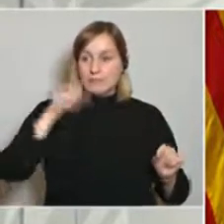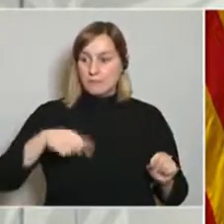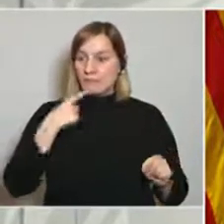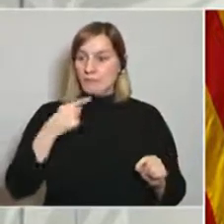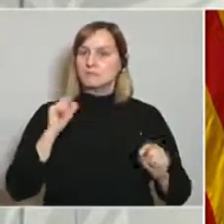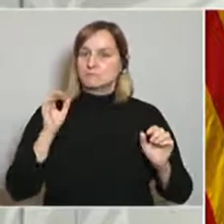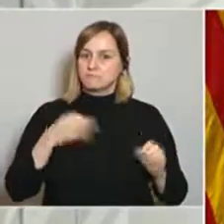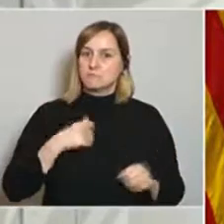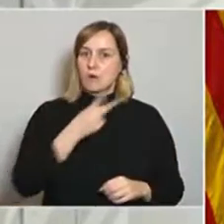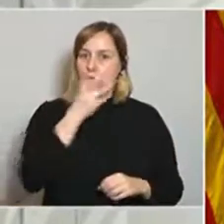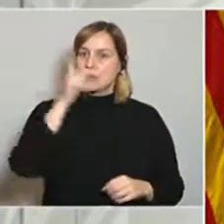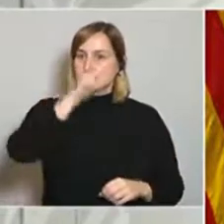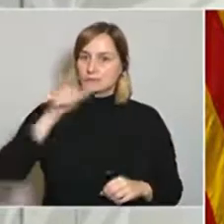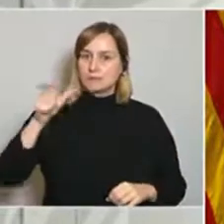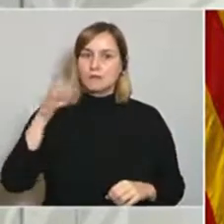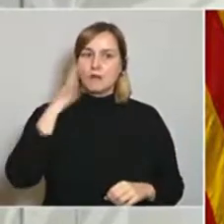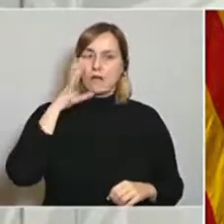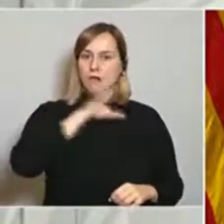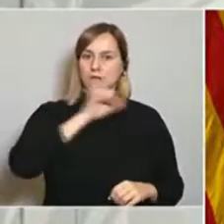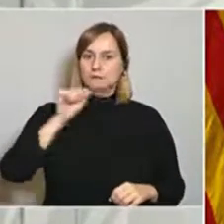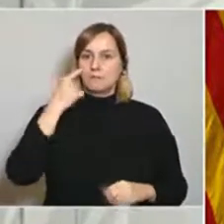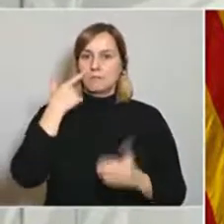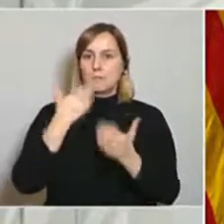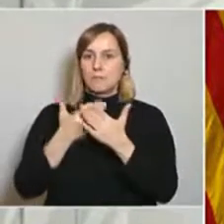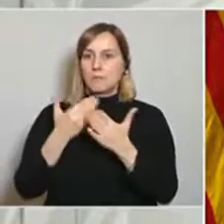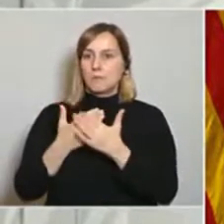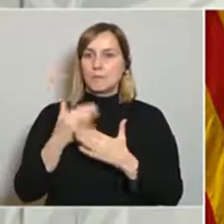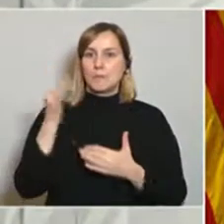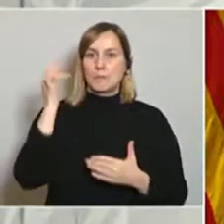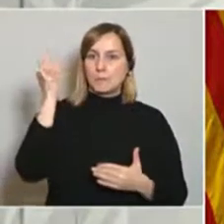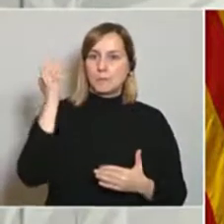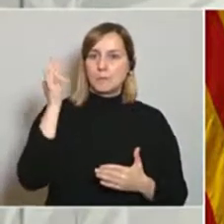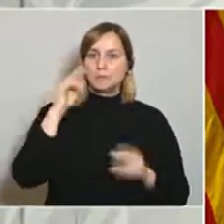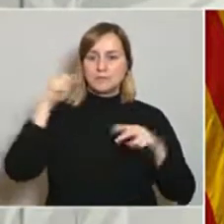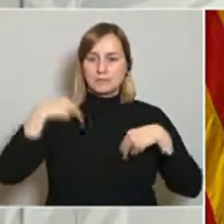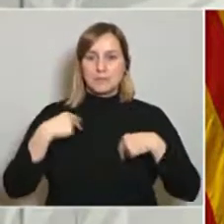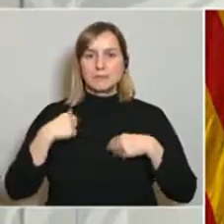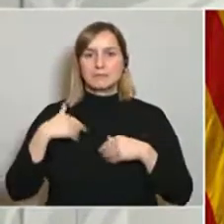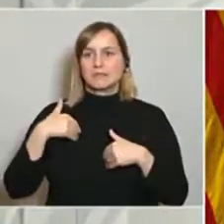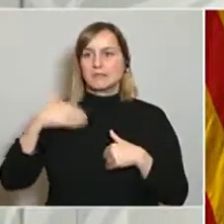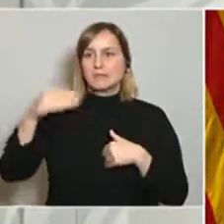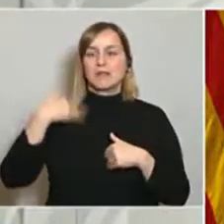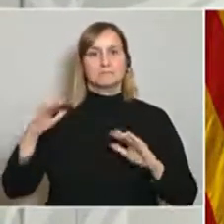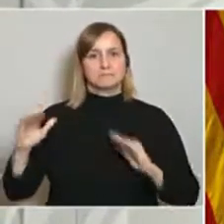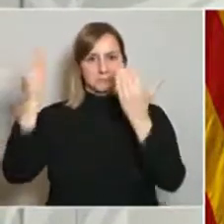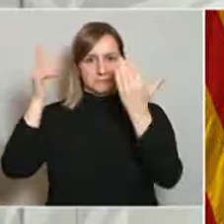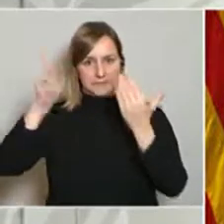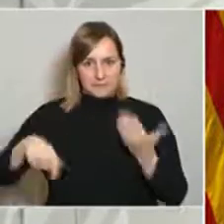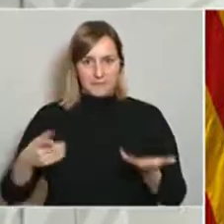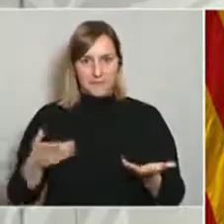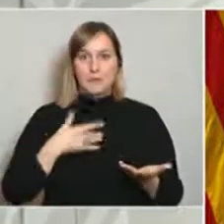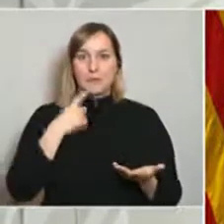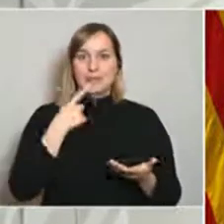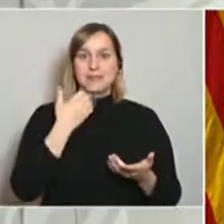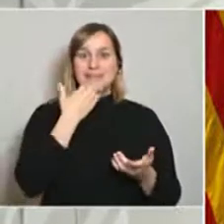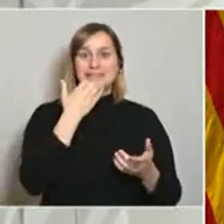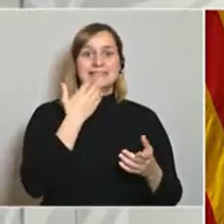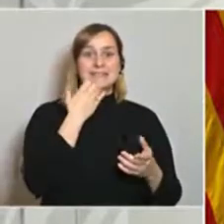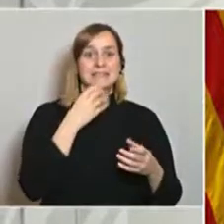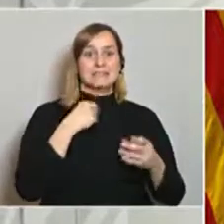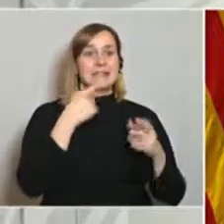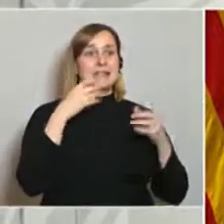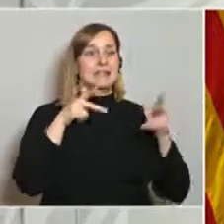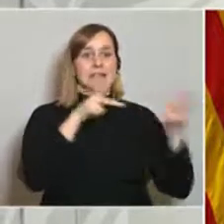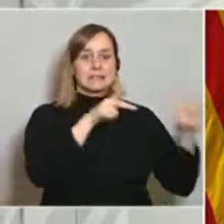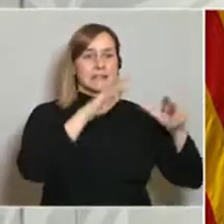que han sigut positives i que han negativitzat i que se'n surten. Per tant, amb elements de protecció, sectoritzant bé les residències,